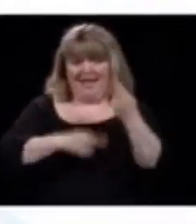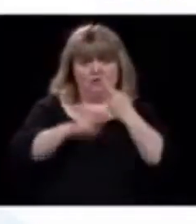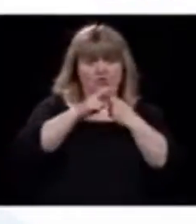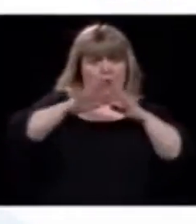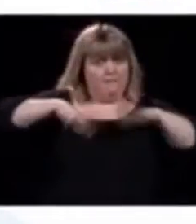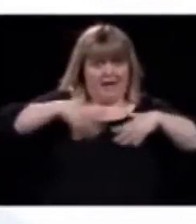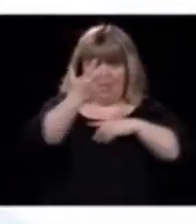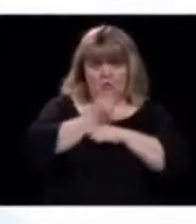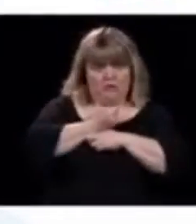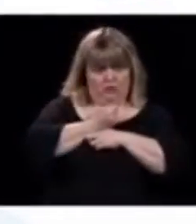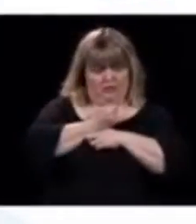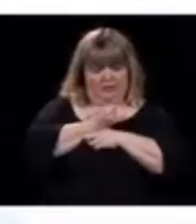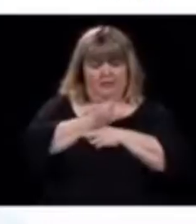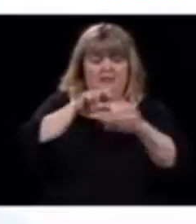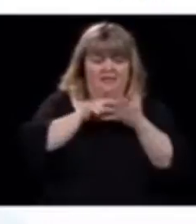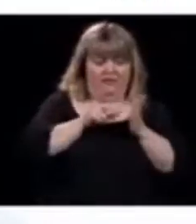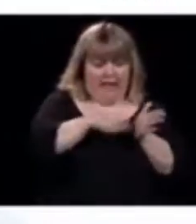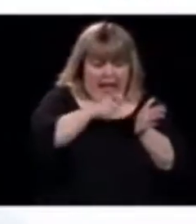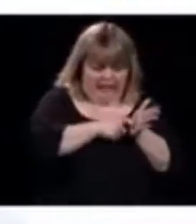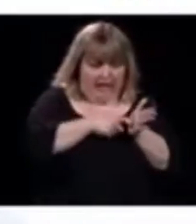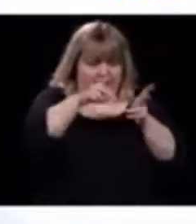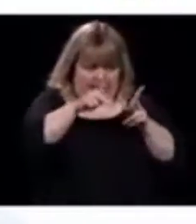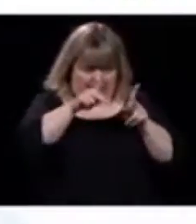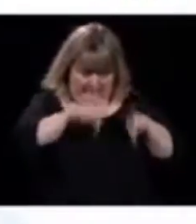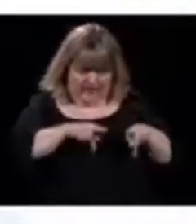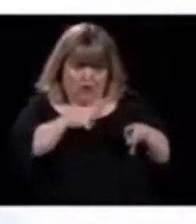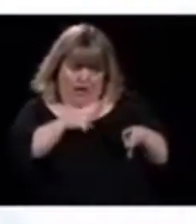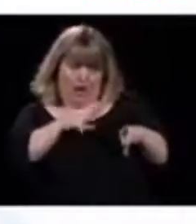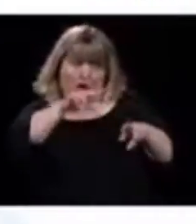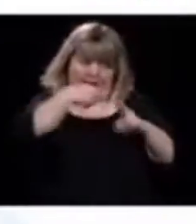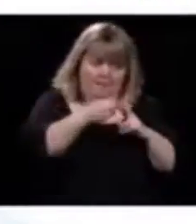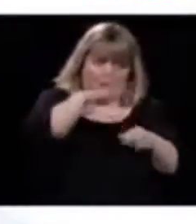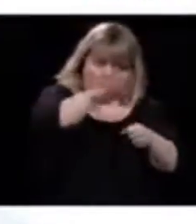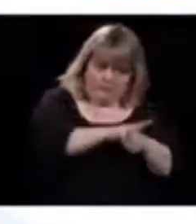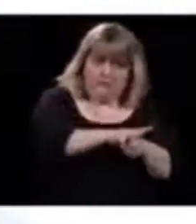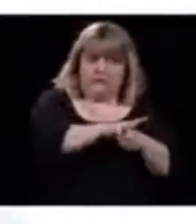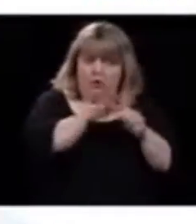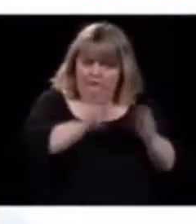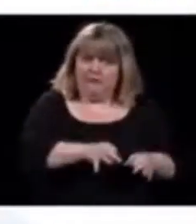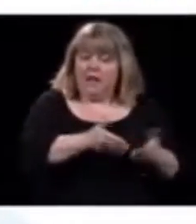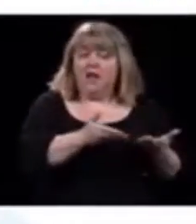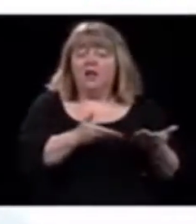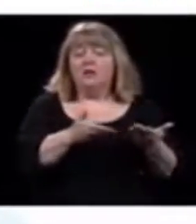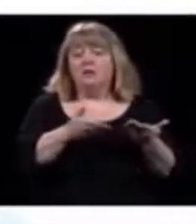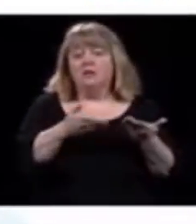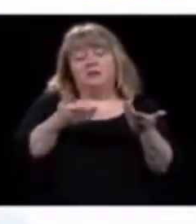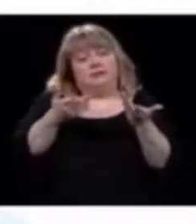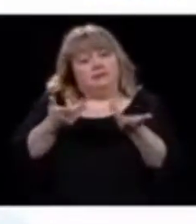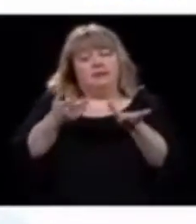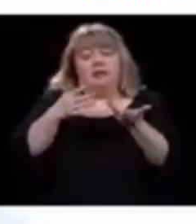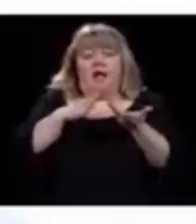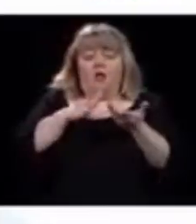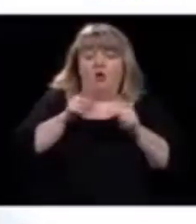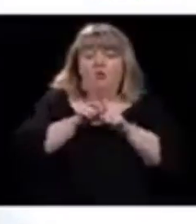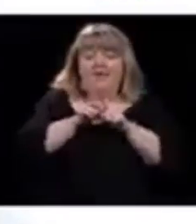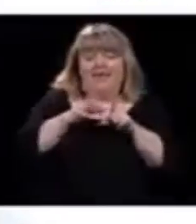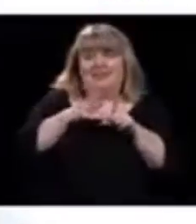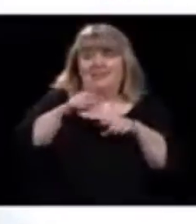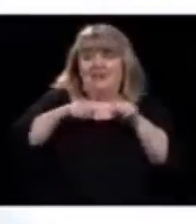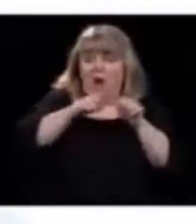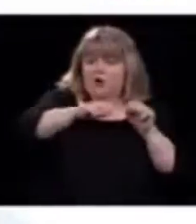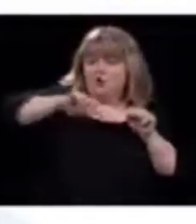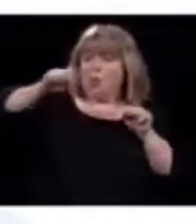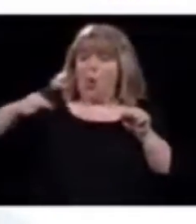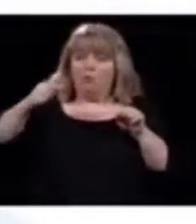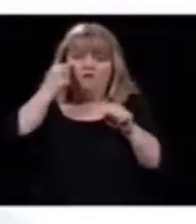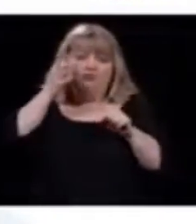personne devient positif par le test, puis il la date du début des symptômes. Ça fait qu'il des courbes, en plus, qui sont des portraits qu'on va avoir seulement plus